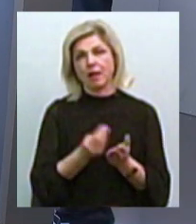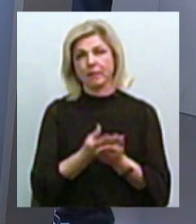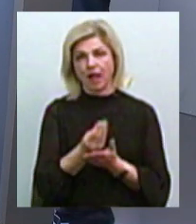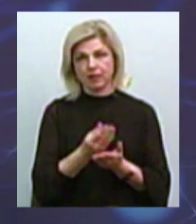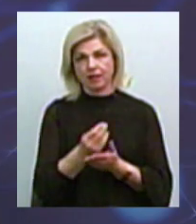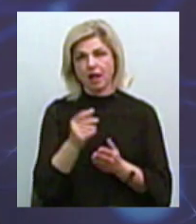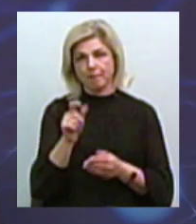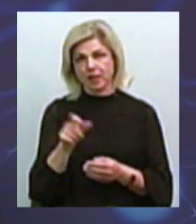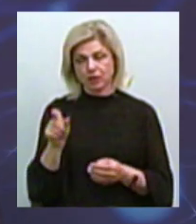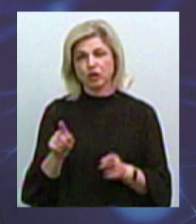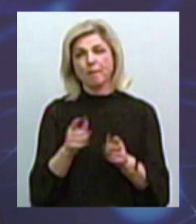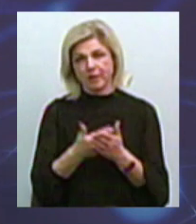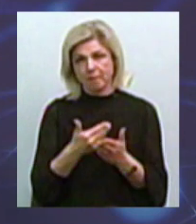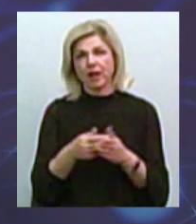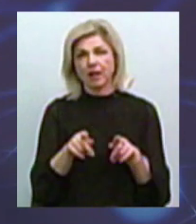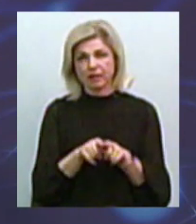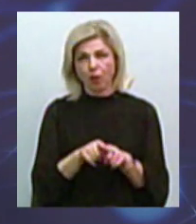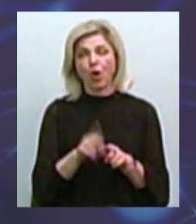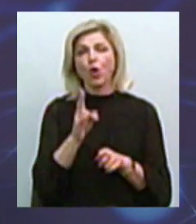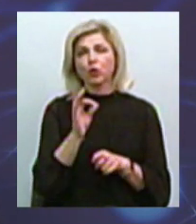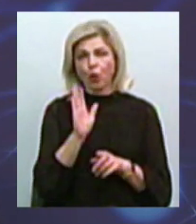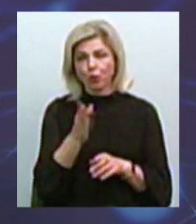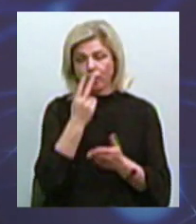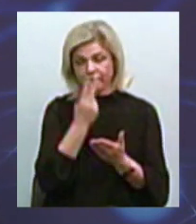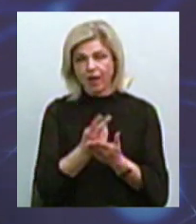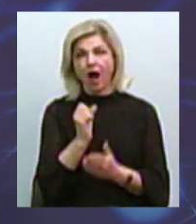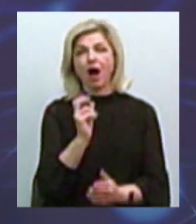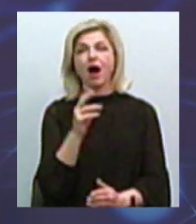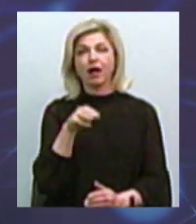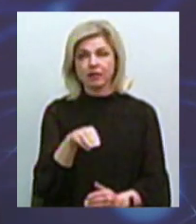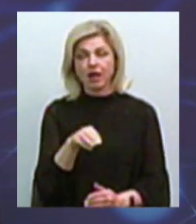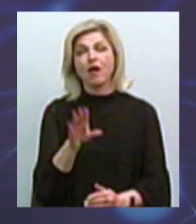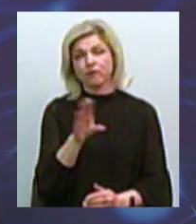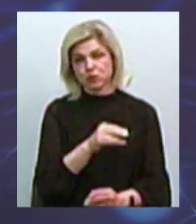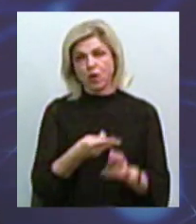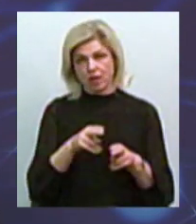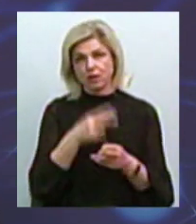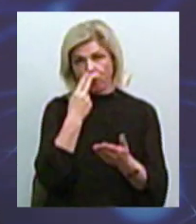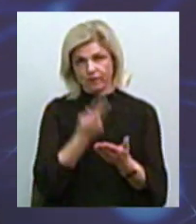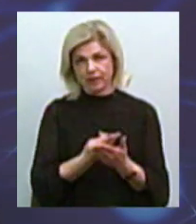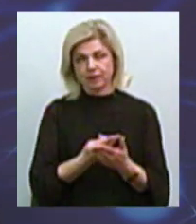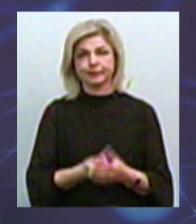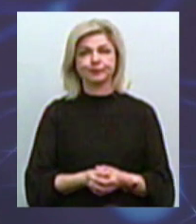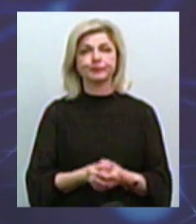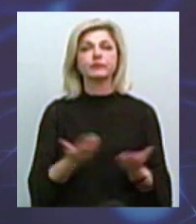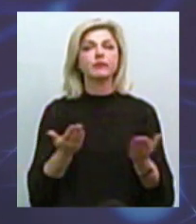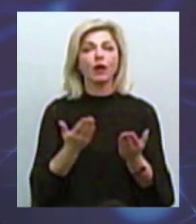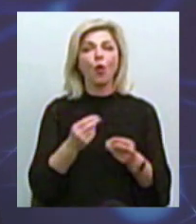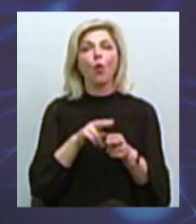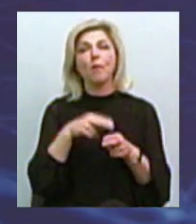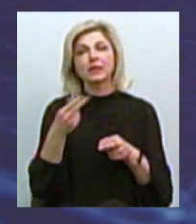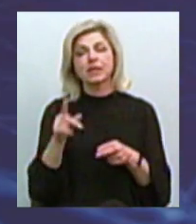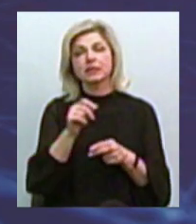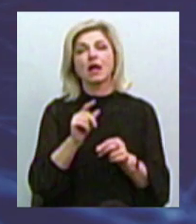пасажирів. Примерно таке соотношення. Ну, це буде введено в акт. В цьому акті ми все це побачимо. А яку компенсацію за перевезення